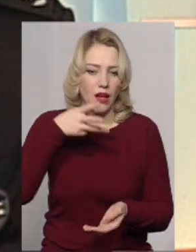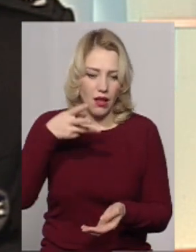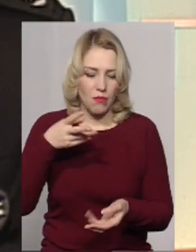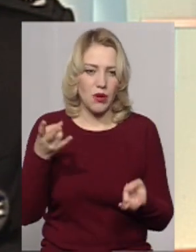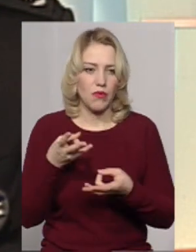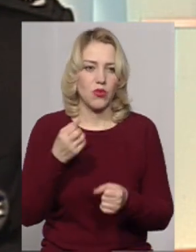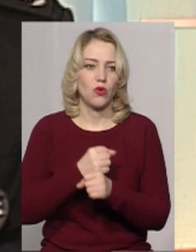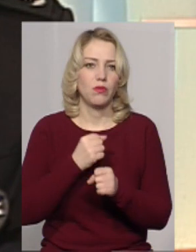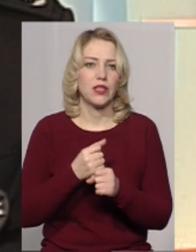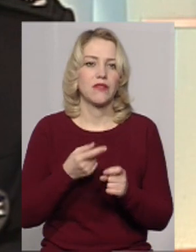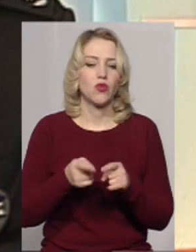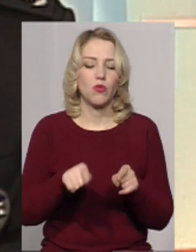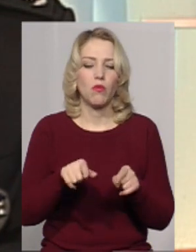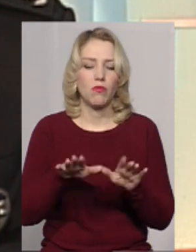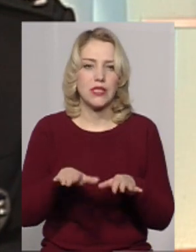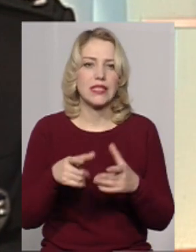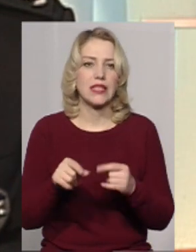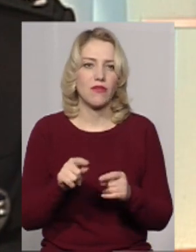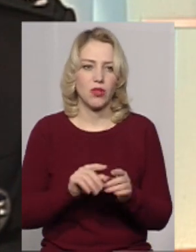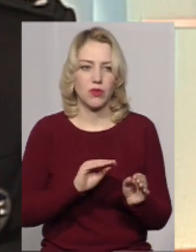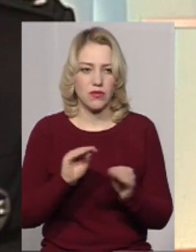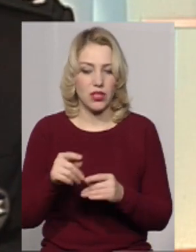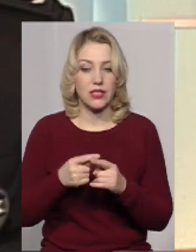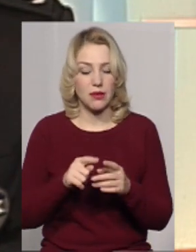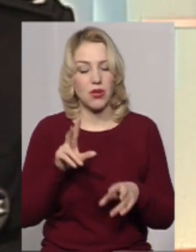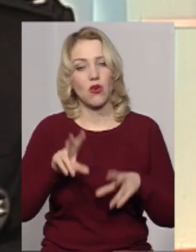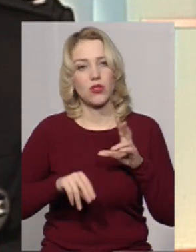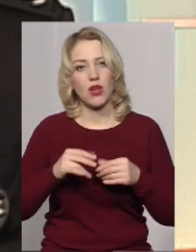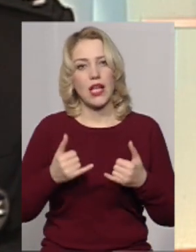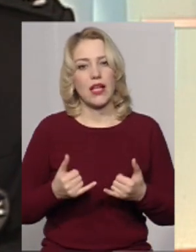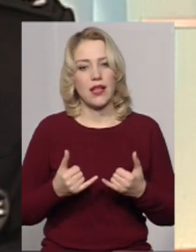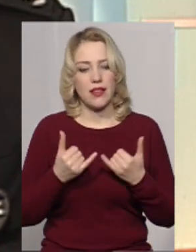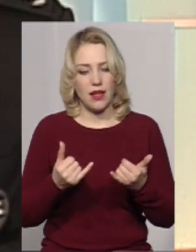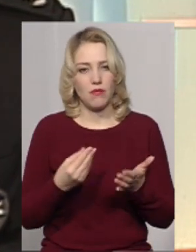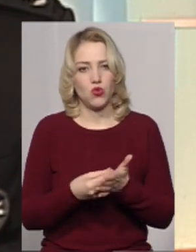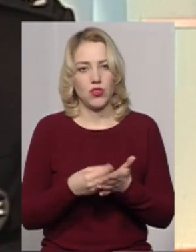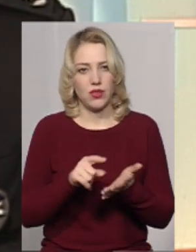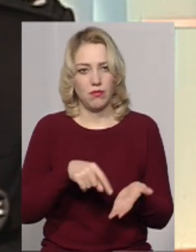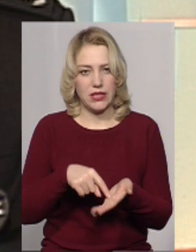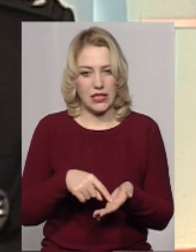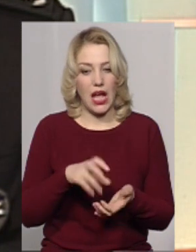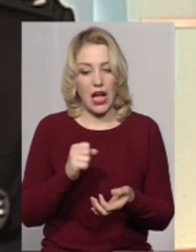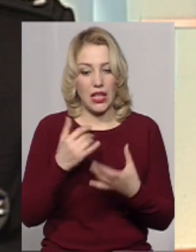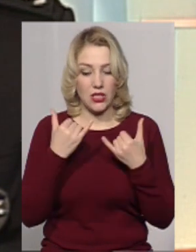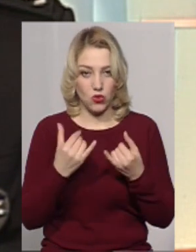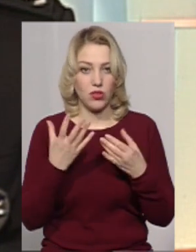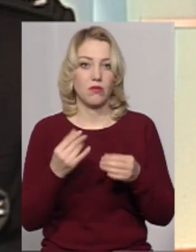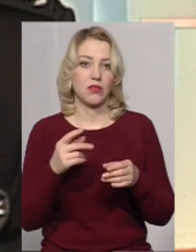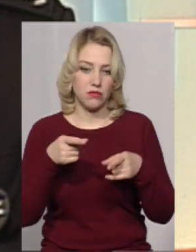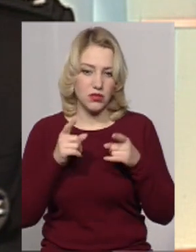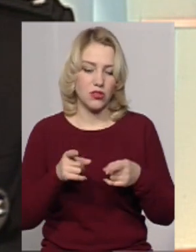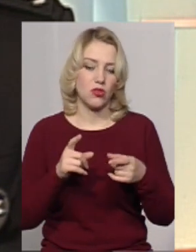в тому місці, де вона буде встановлена. Це ми розраховуємо на міський бюджет. Але на сьогодні ми дійсно підключаємо камери